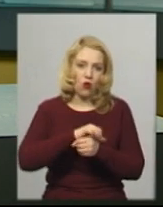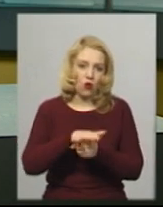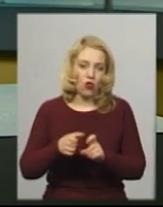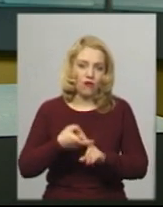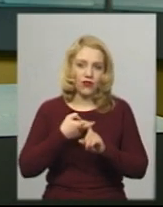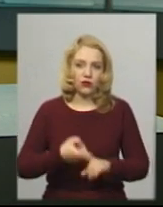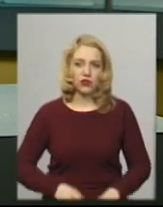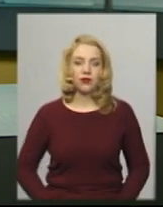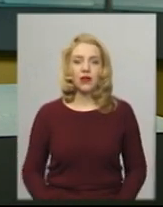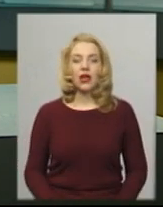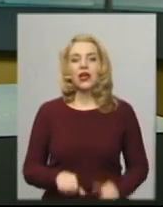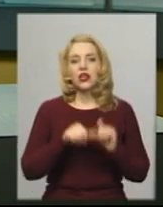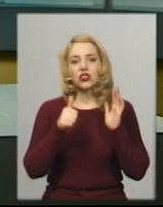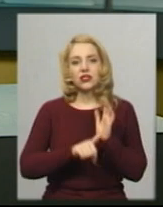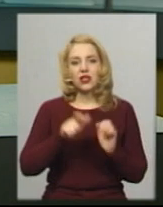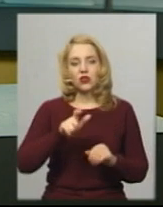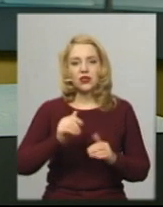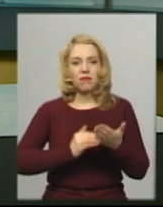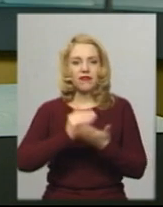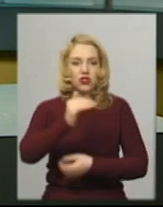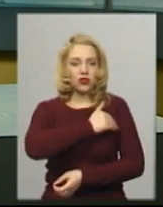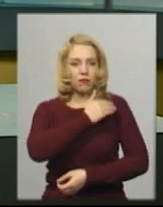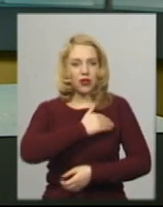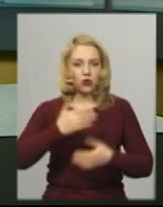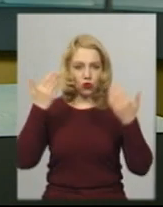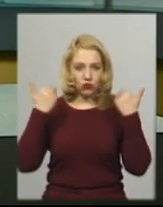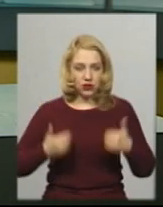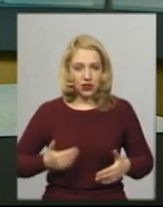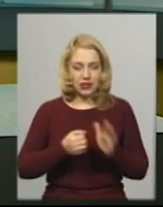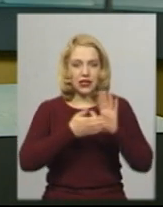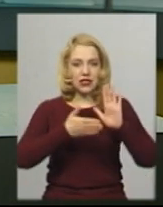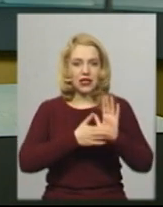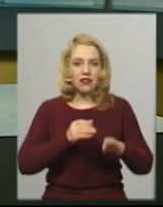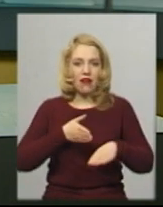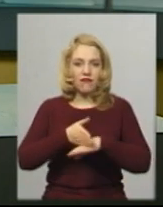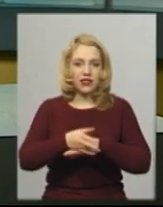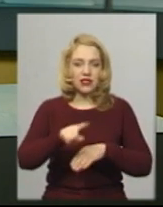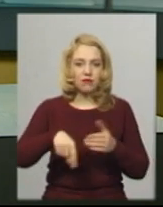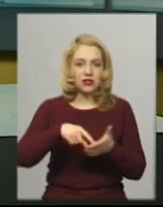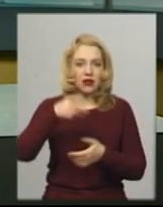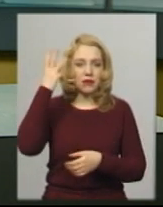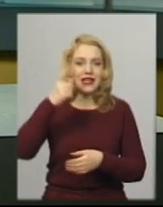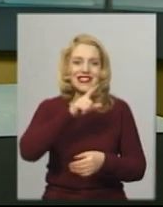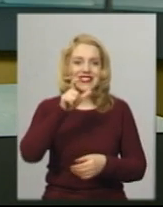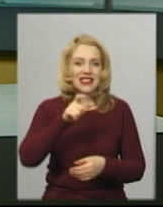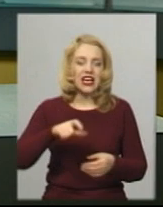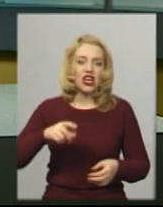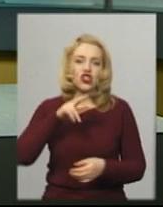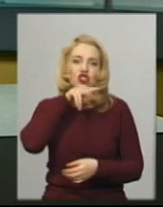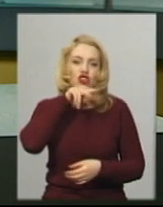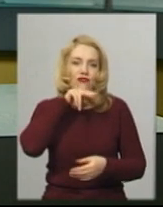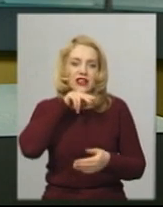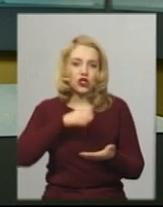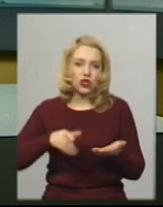16 осіб із підвищеною температурою тіла зареєстрували на в'їзді до Хмельницького із Чернівецького напрямку сьогодні